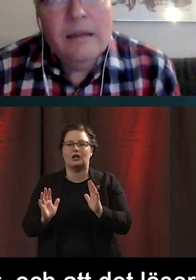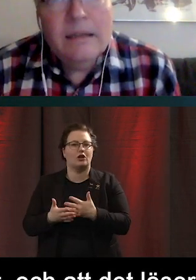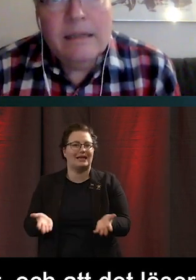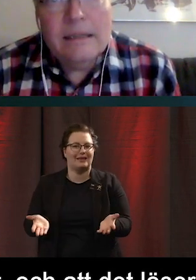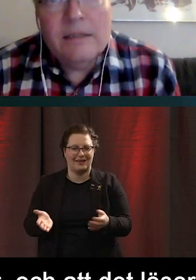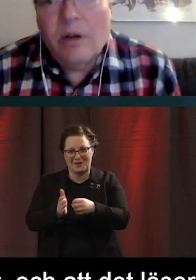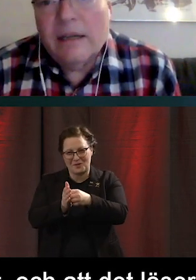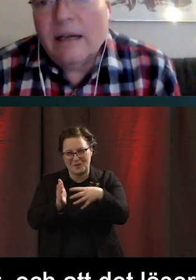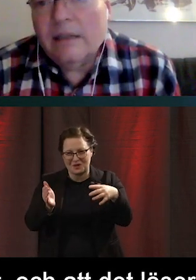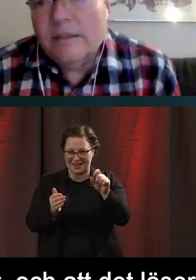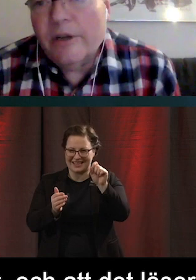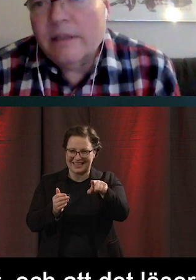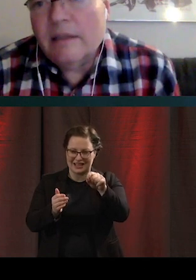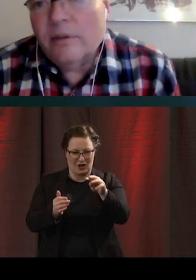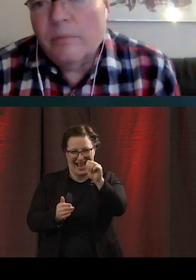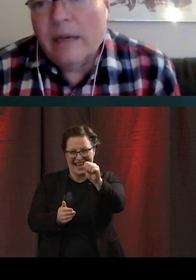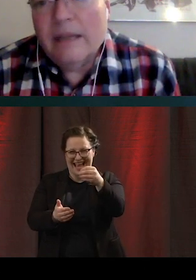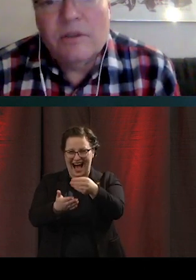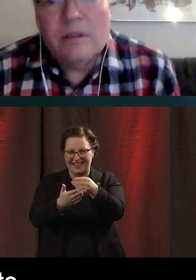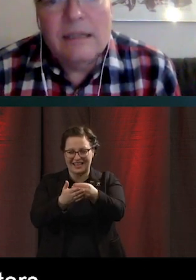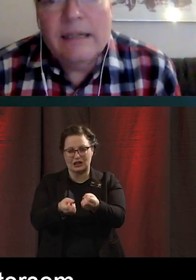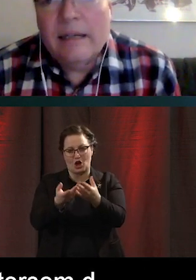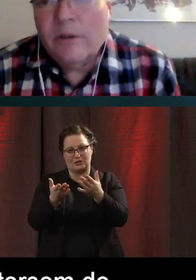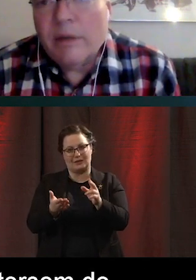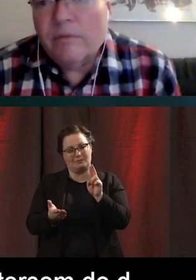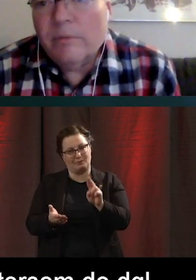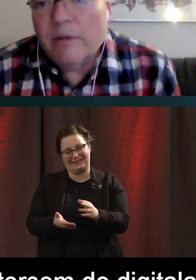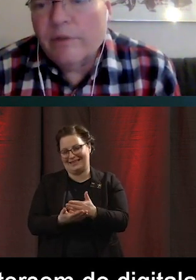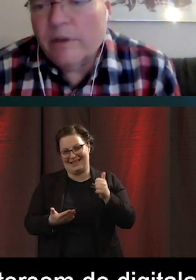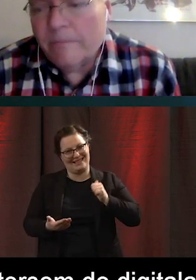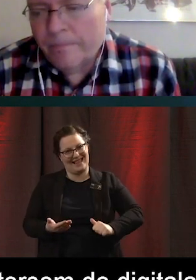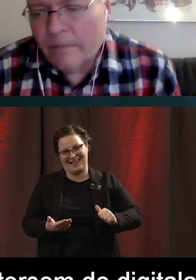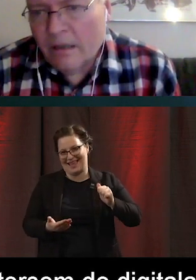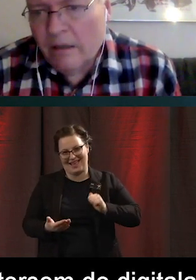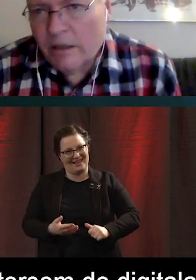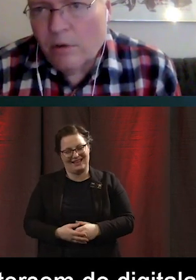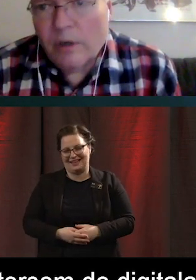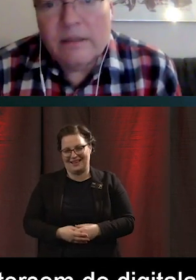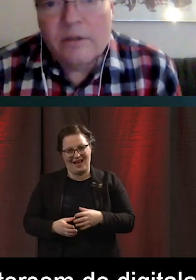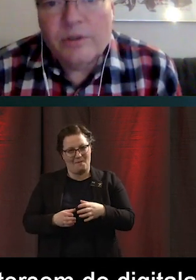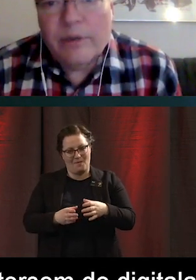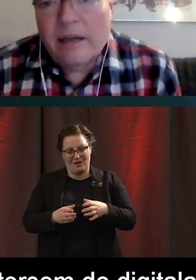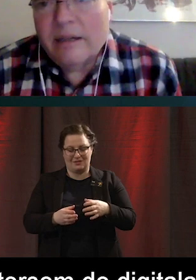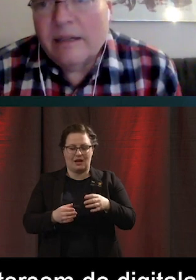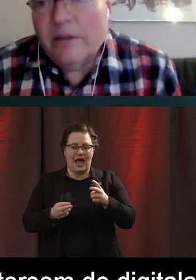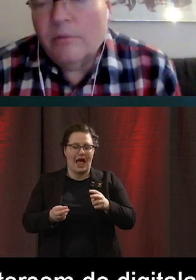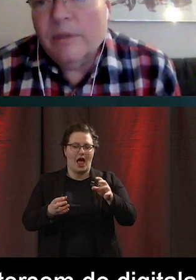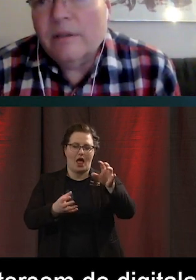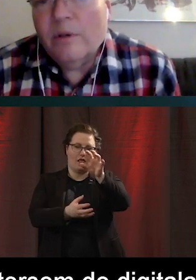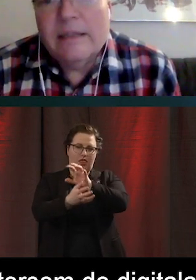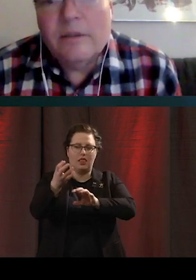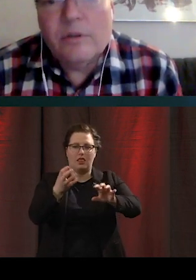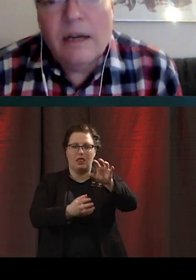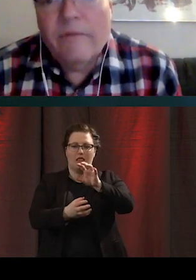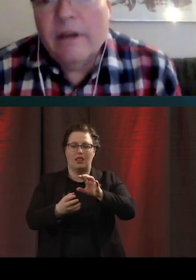digitala e-handelslösningarna, de är inte tillgängliga. De är för krångligt konstruerade. Eller de